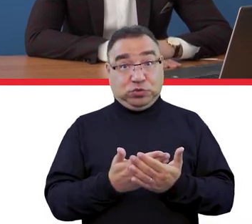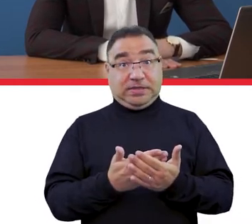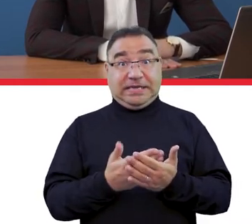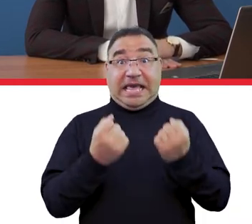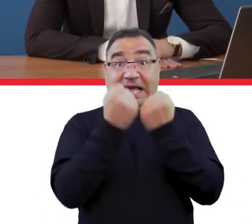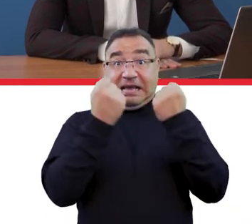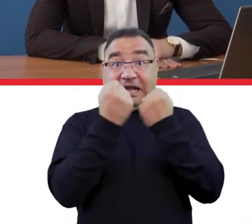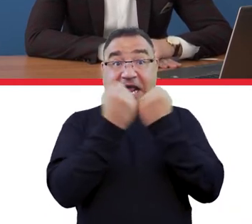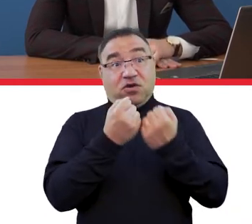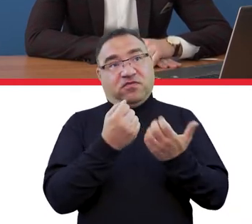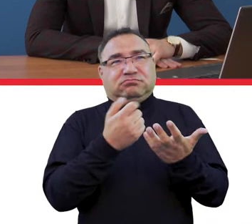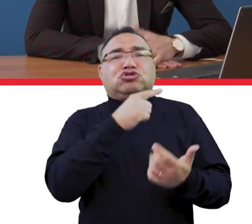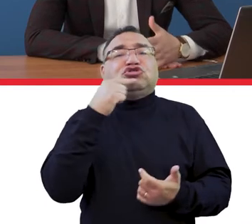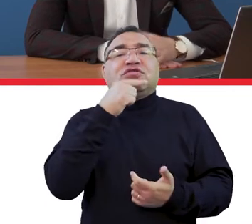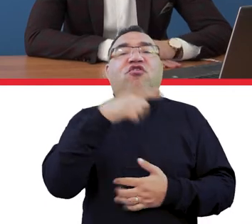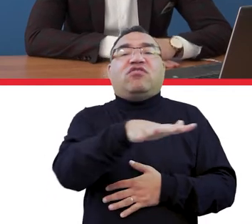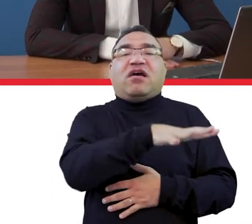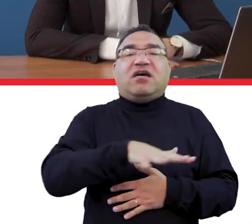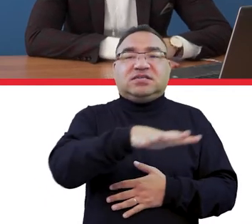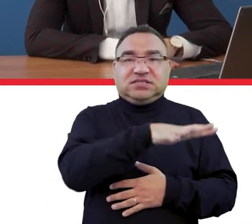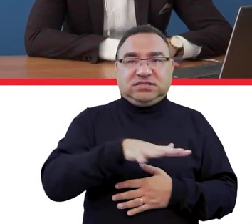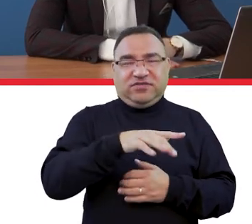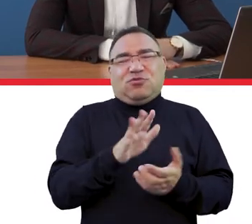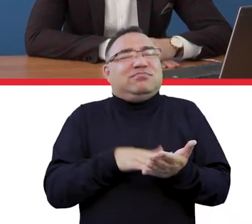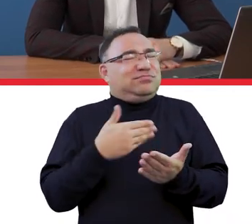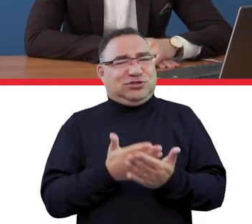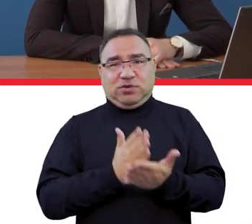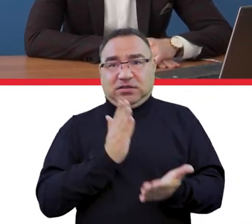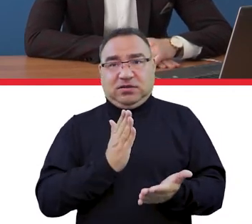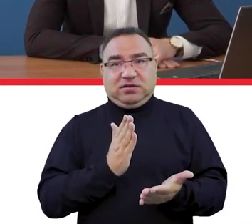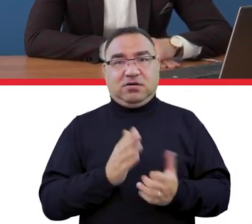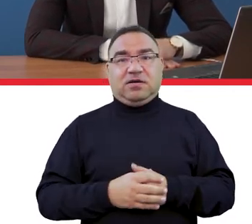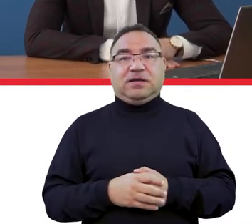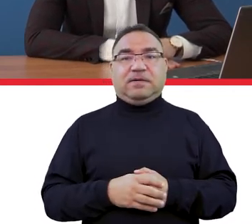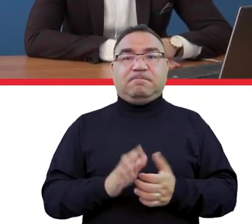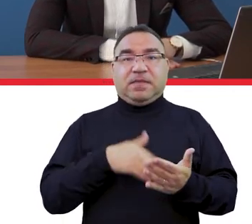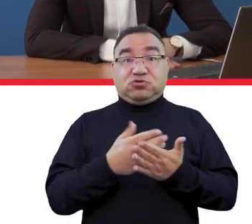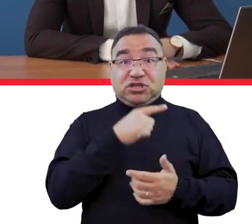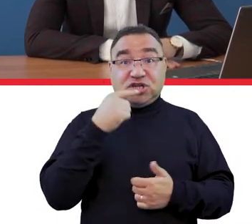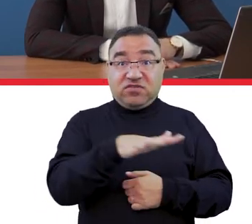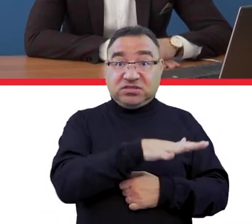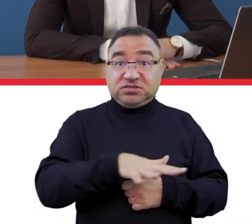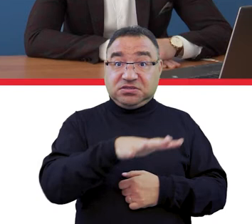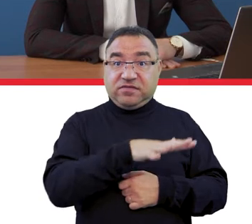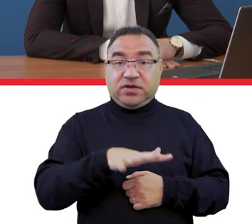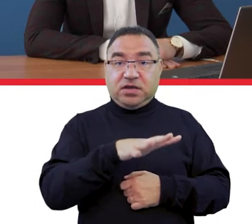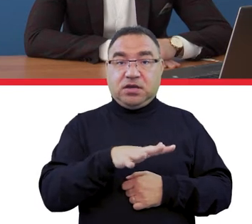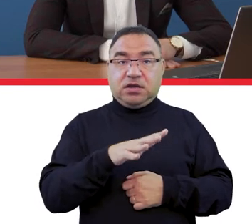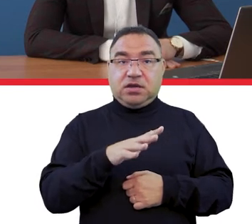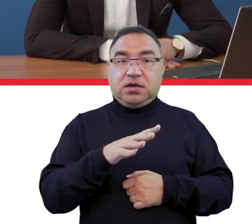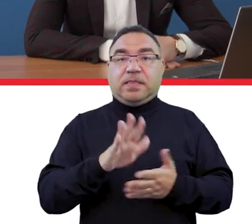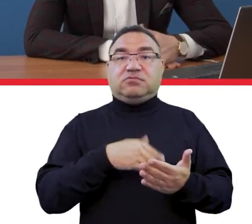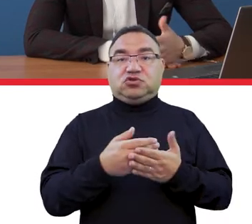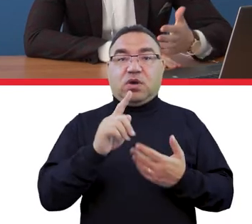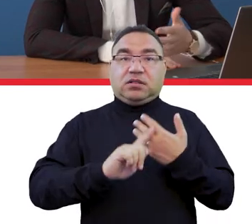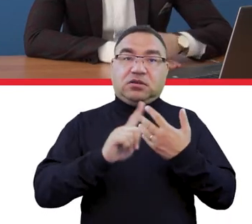wejdzie w czerwoną strefę, ten Kraków, myślę, że jest jako przykład po prostu, wyjdzie w czerwoną strefę, to będą ograniczenia liczby